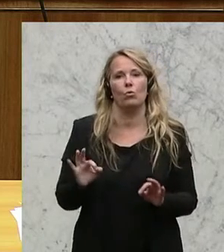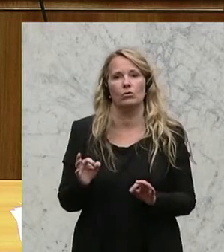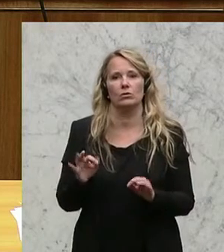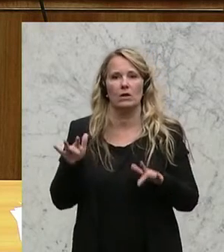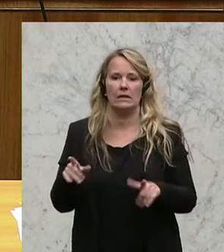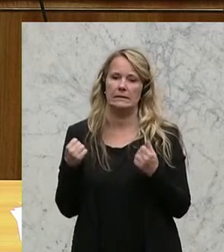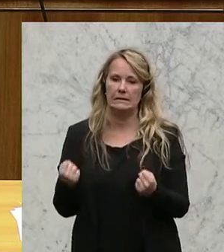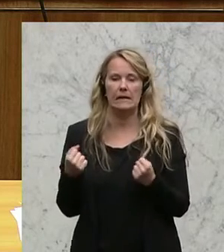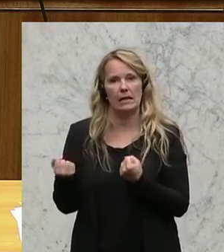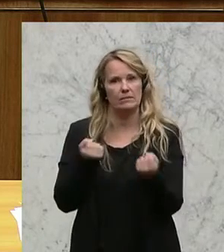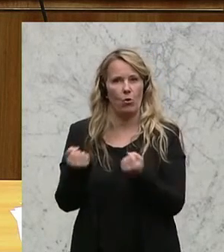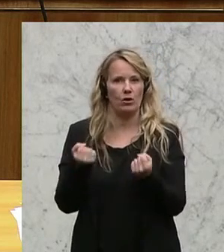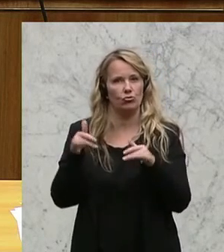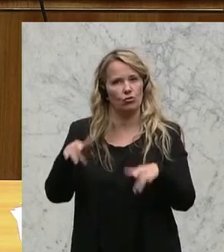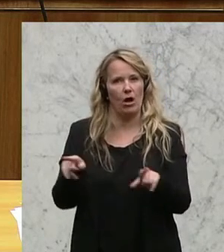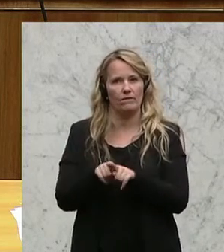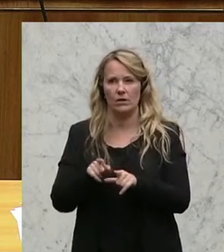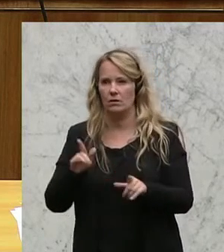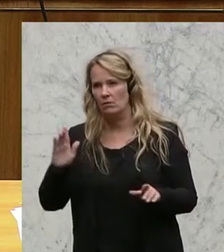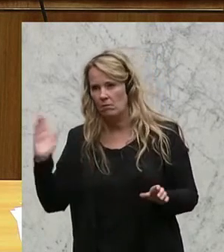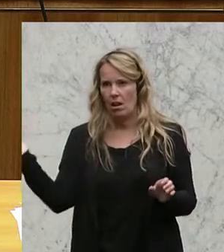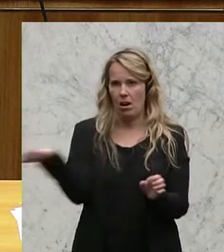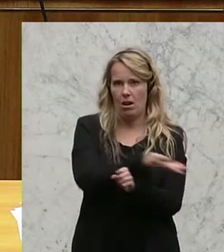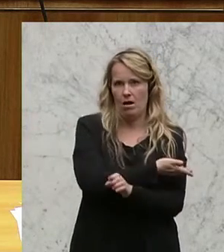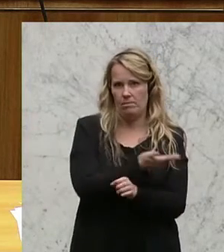sicherheitspolitischer Kahlschlag zu werden ist.